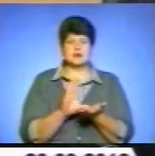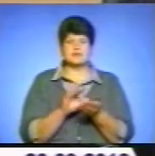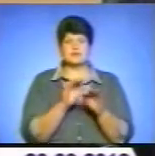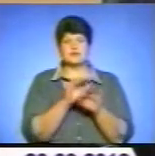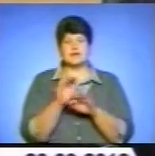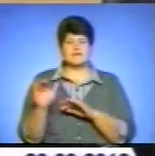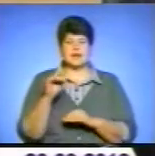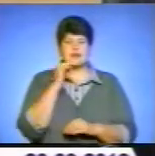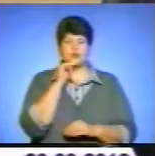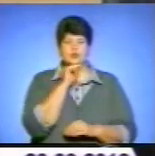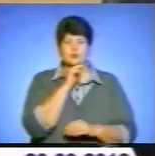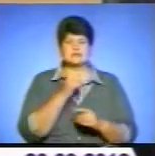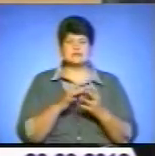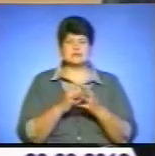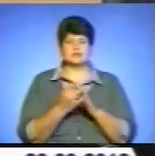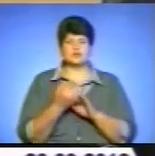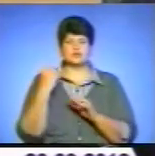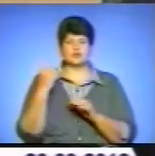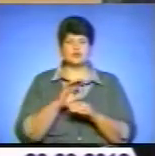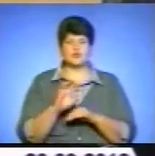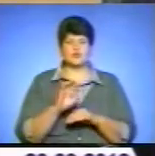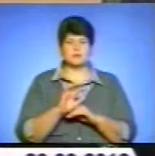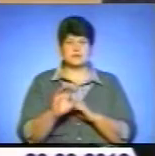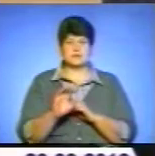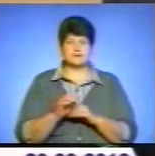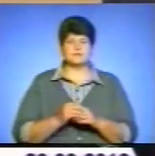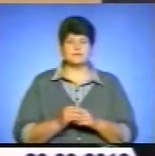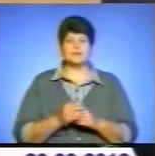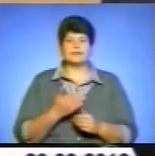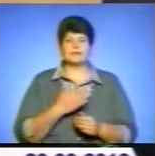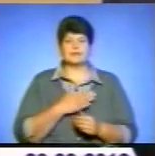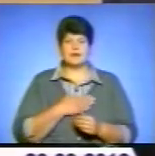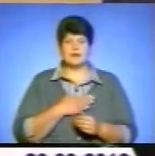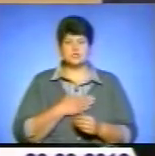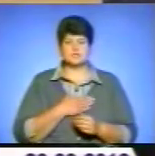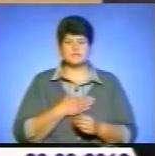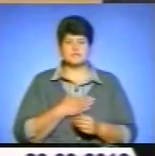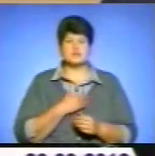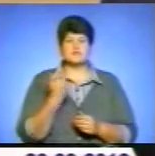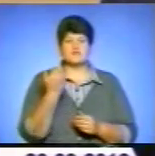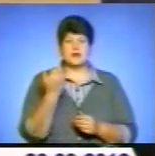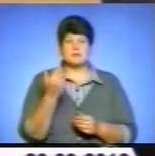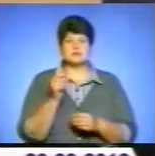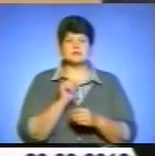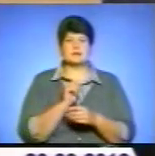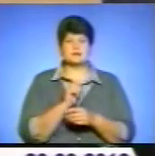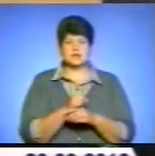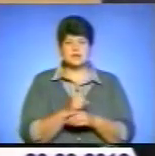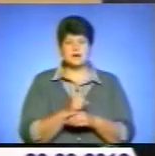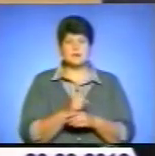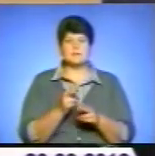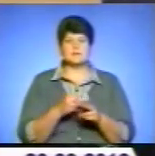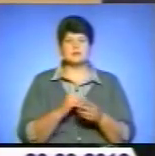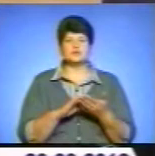економіки. Сільського господарського виробництва. Наше з вами завдання, безумовно,